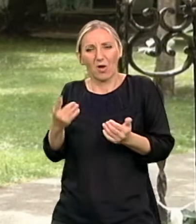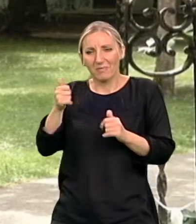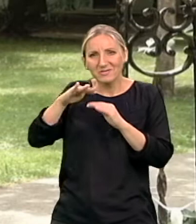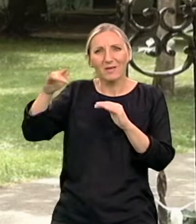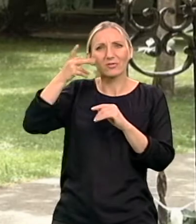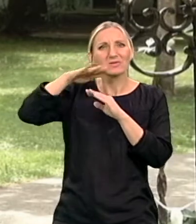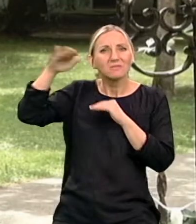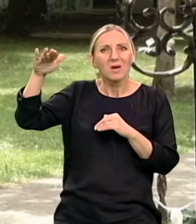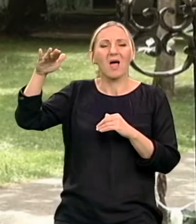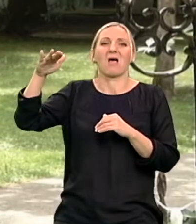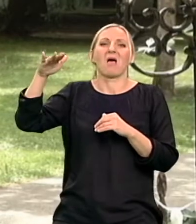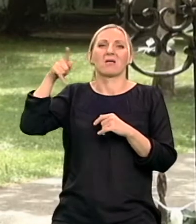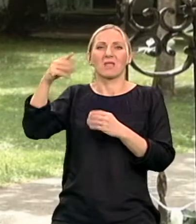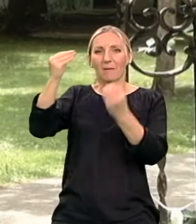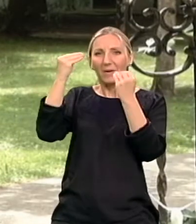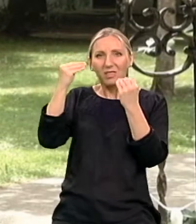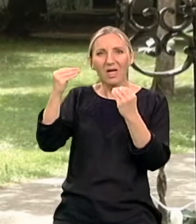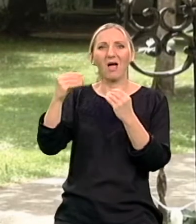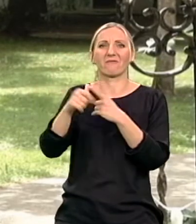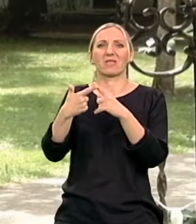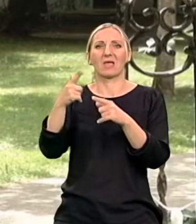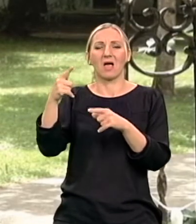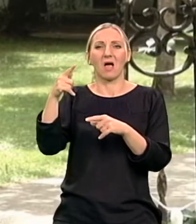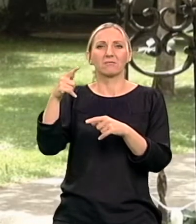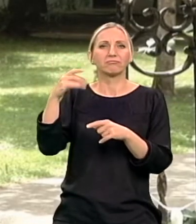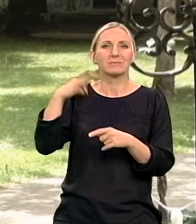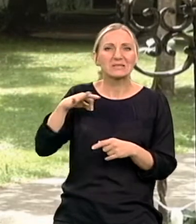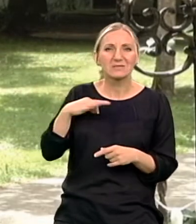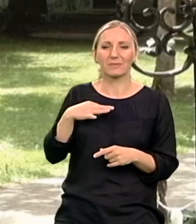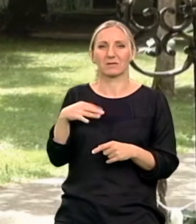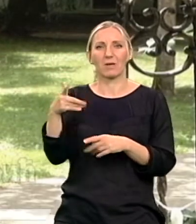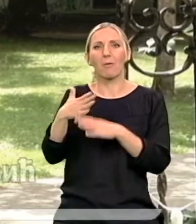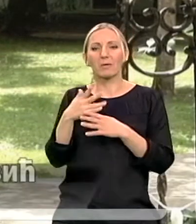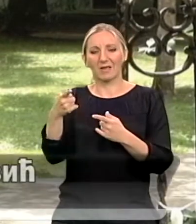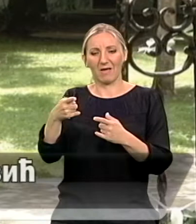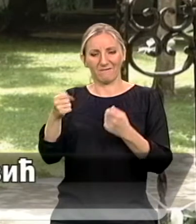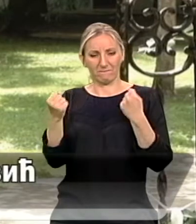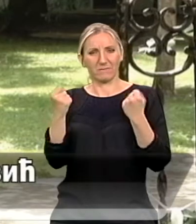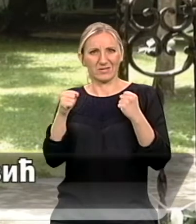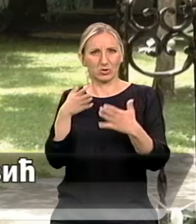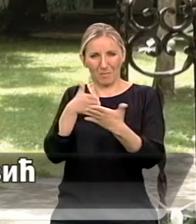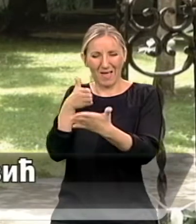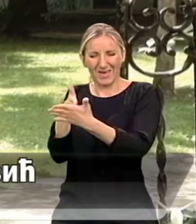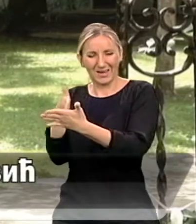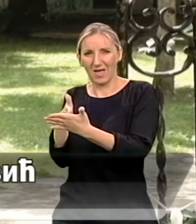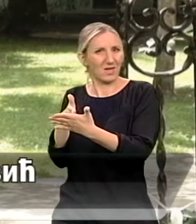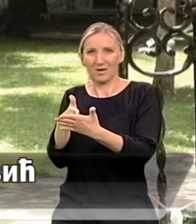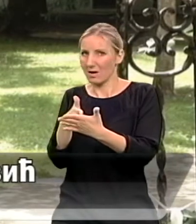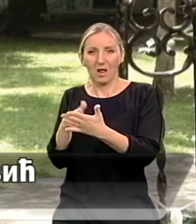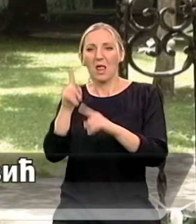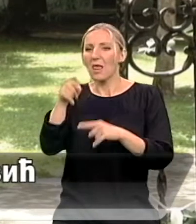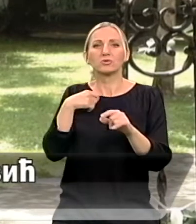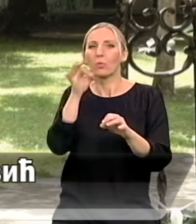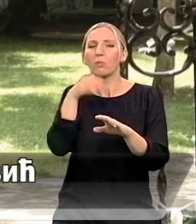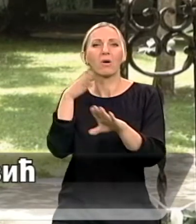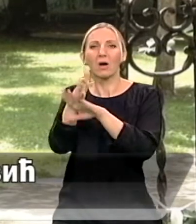ispite, pomagali mi da pređem onako sve te fizičke barijere koje su postojale, neke ispite nisam ni slušala pa sam ih pripremala kao da